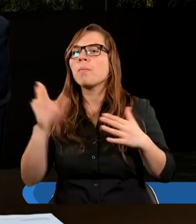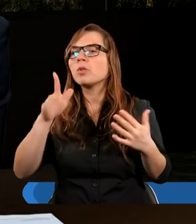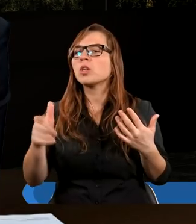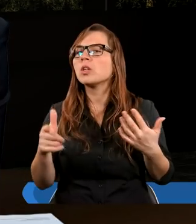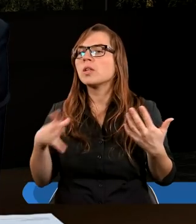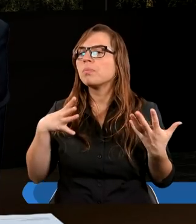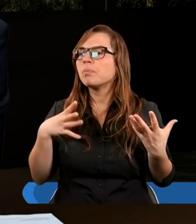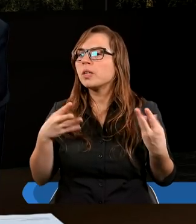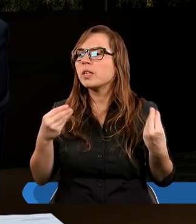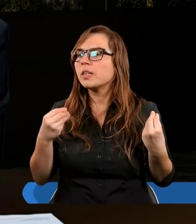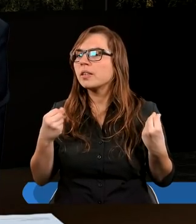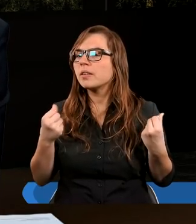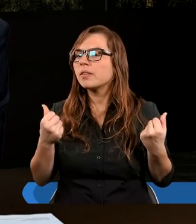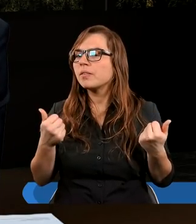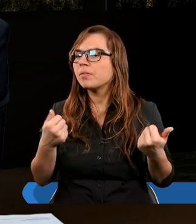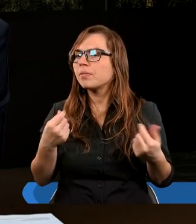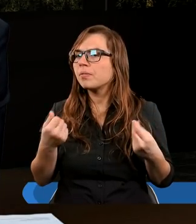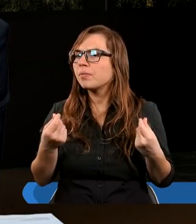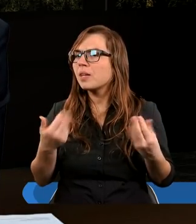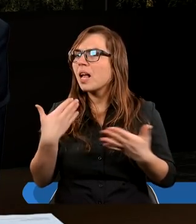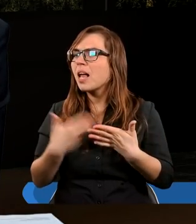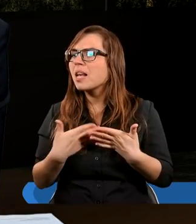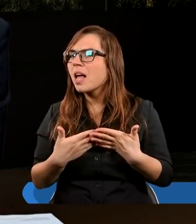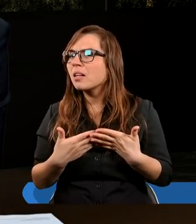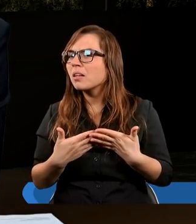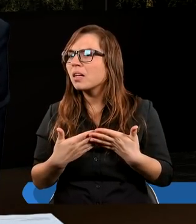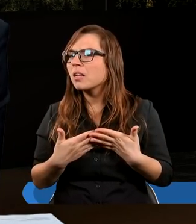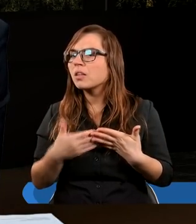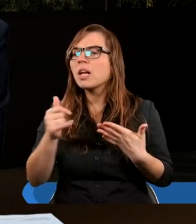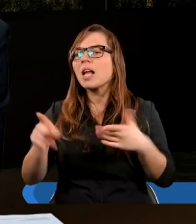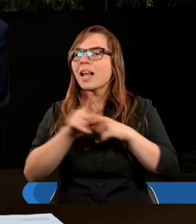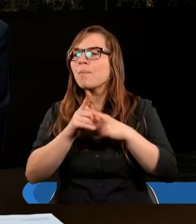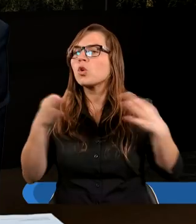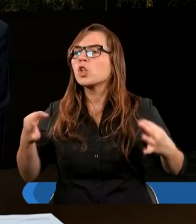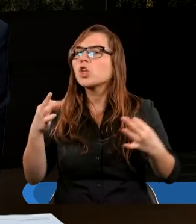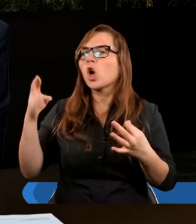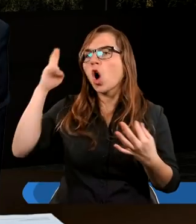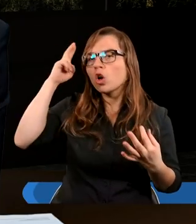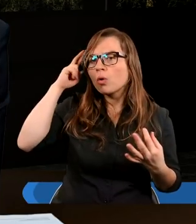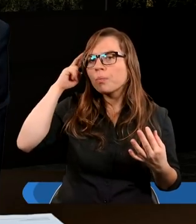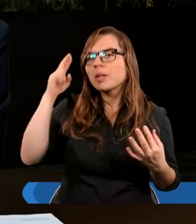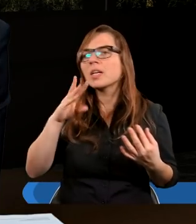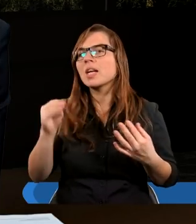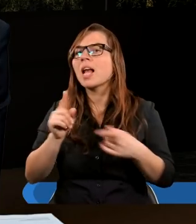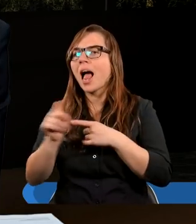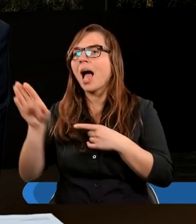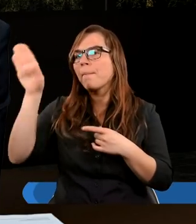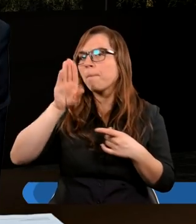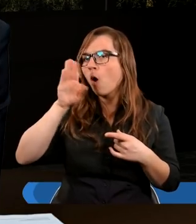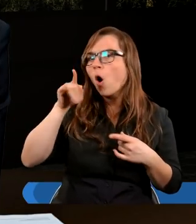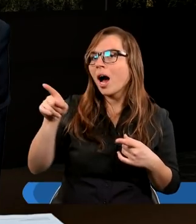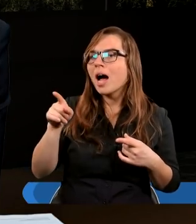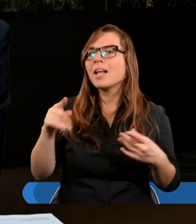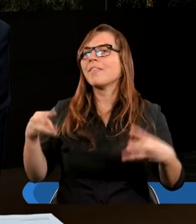odnośnikiem każdego Izraelity. Dlatego, dlatego tak samo dzisiaj my rozumiemy właśnie, że dla Pana Boga,